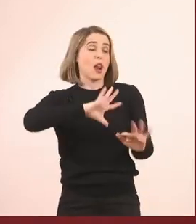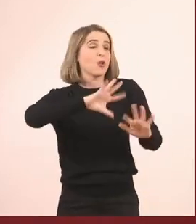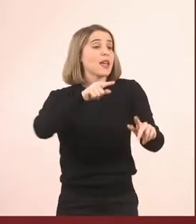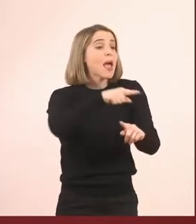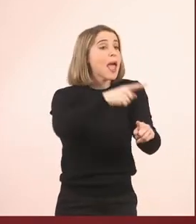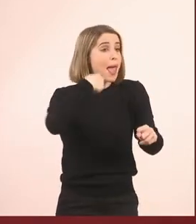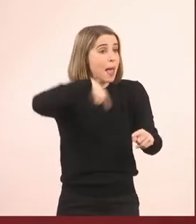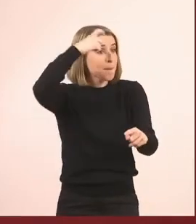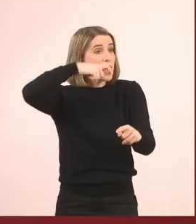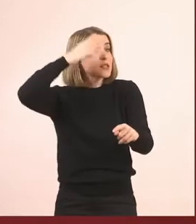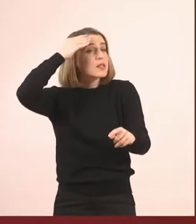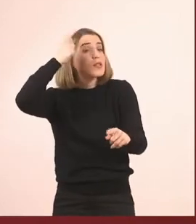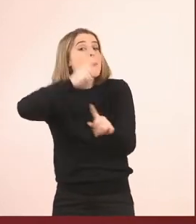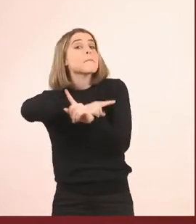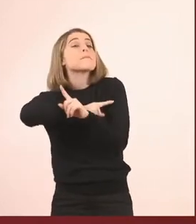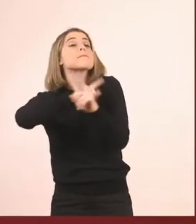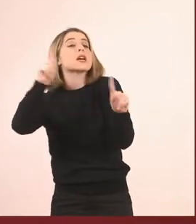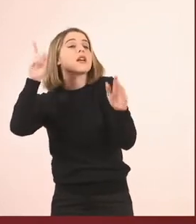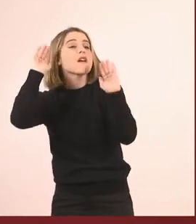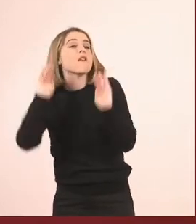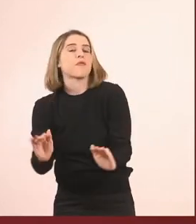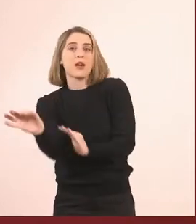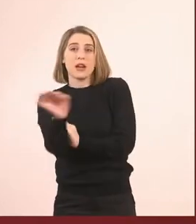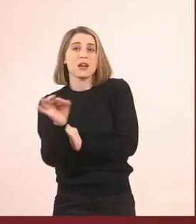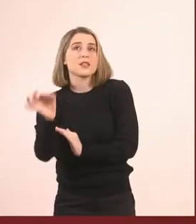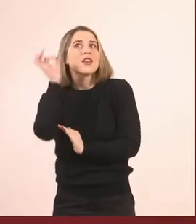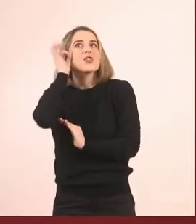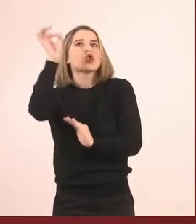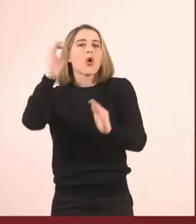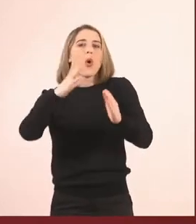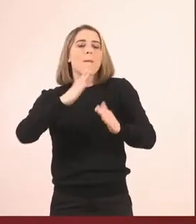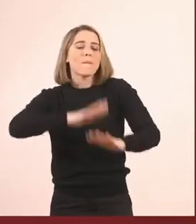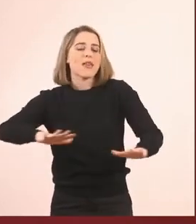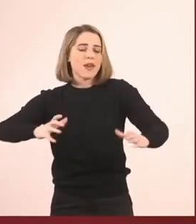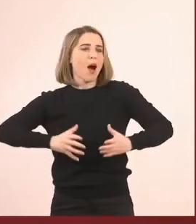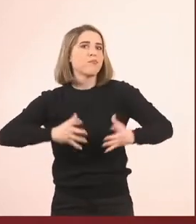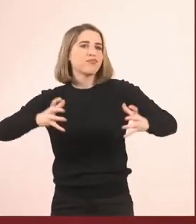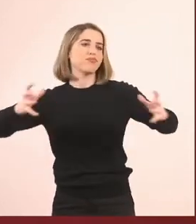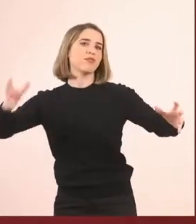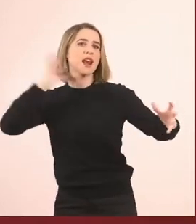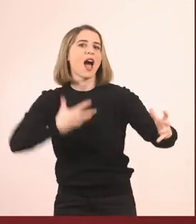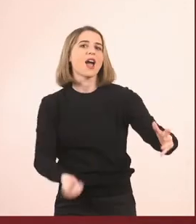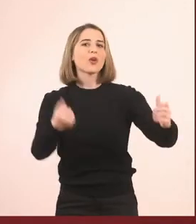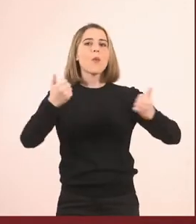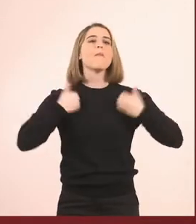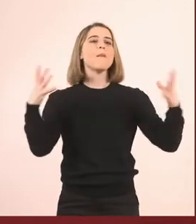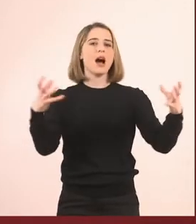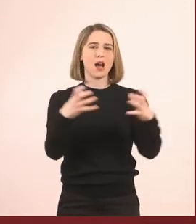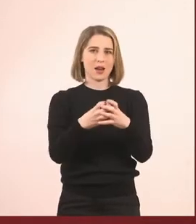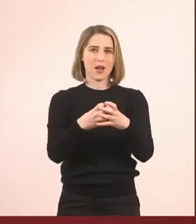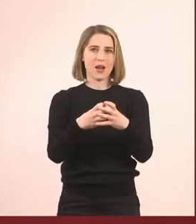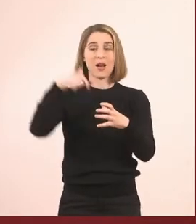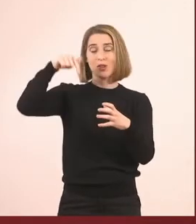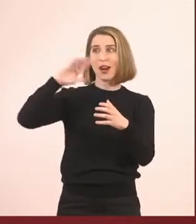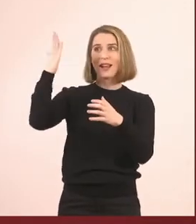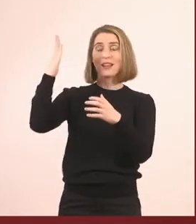εμάς και να μείνετε στο νησί, να μην φύγετε ποτέ για να έχουμε παιδάκια να παίζουμε. Στην αρχή τον κορυδεύανε, αλλά μετά από χρόνια, όταν αυτός γυρίζει